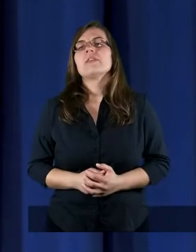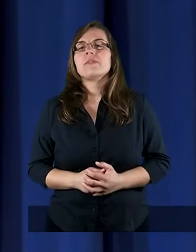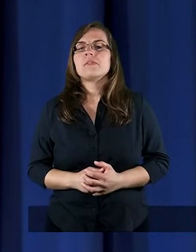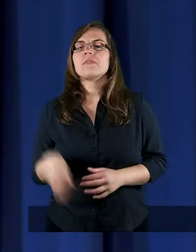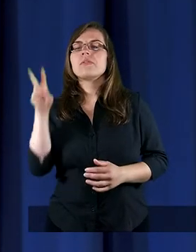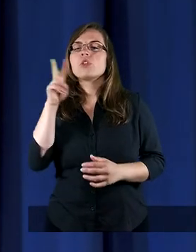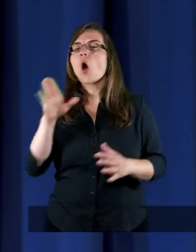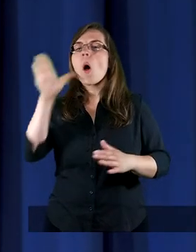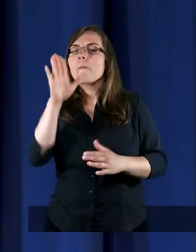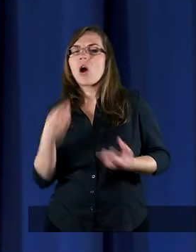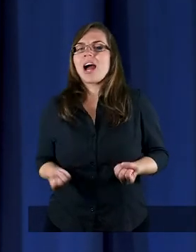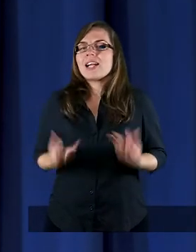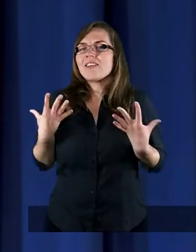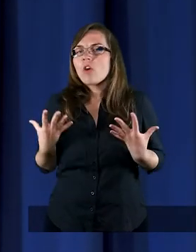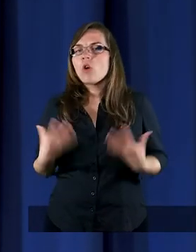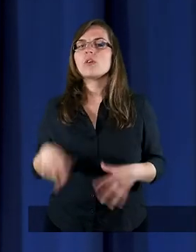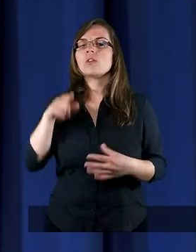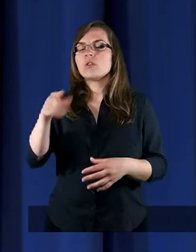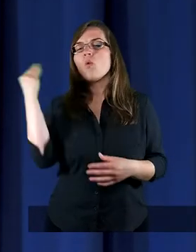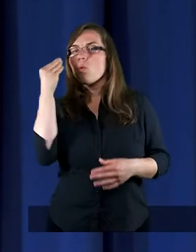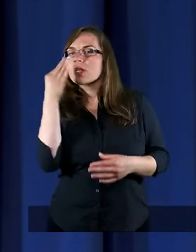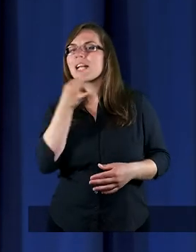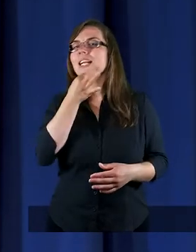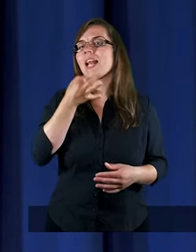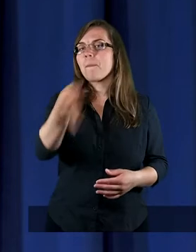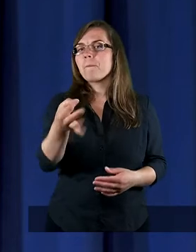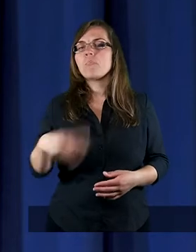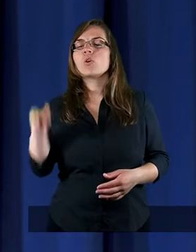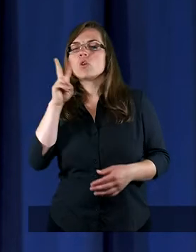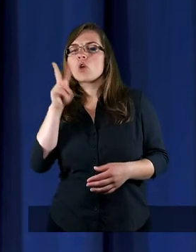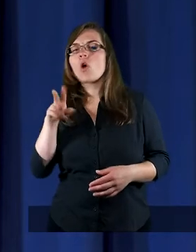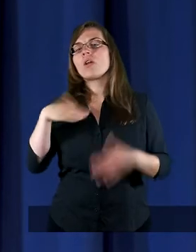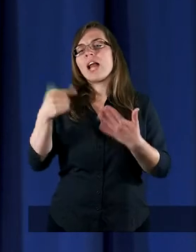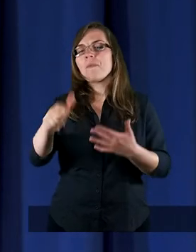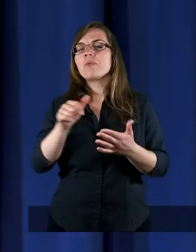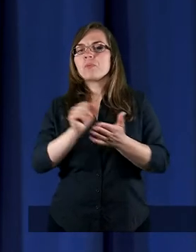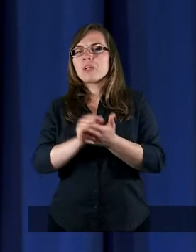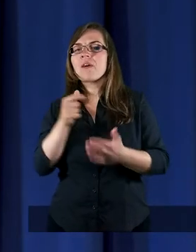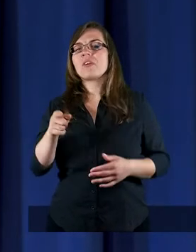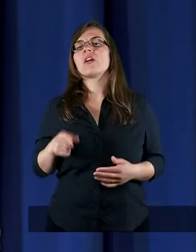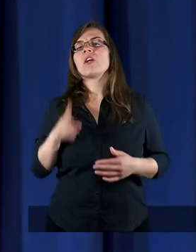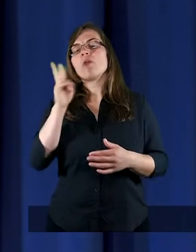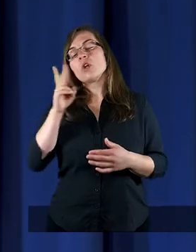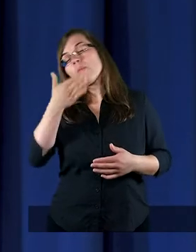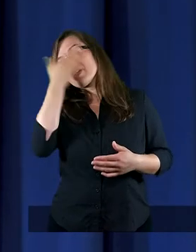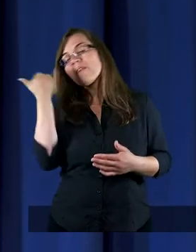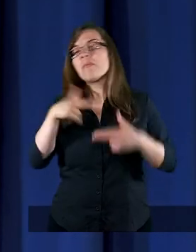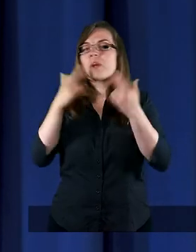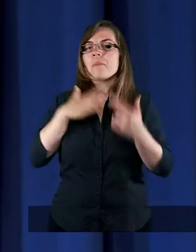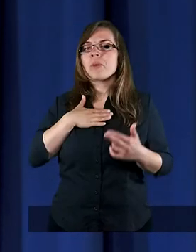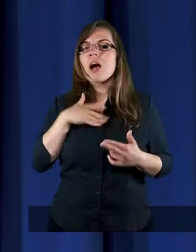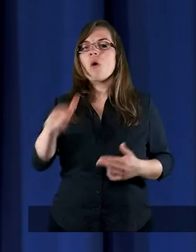Kto Boga stworzył, uczeń zapytał. Ksiądz dał się przyłapać, poczerwieniał w niebie.